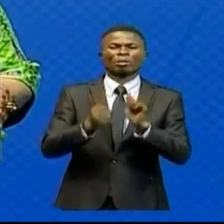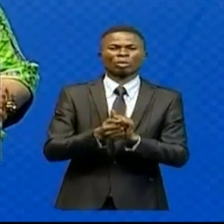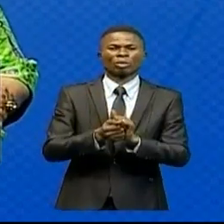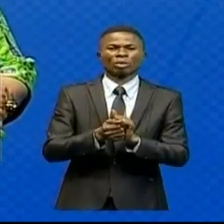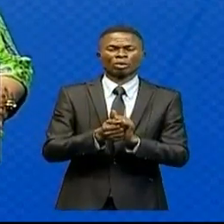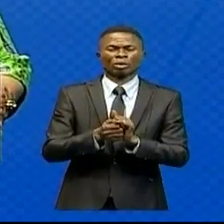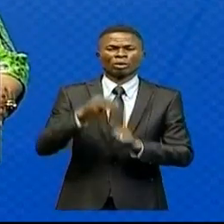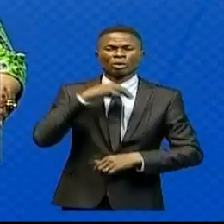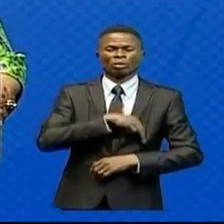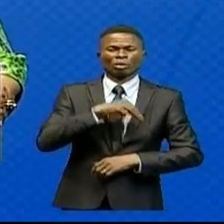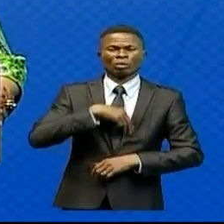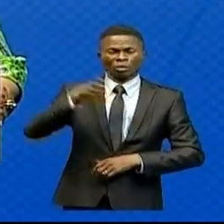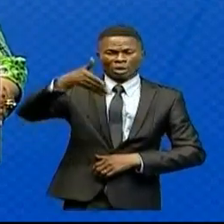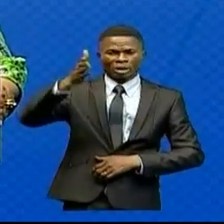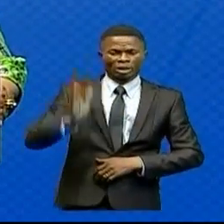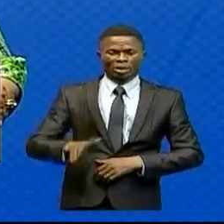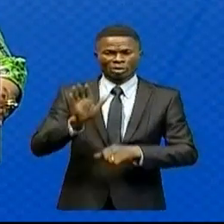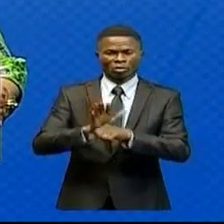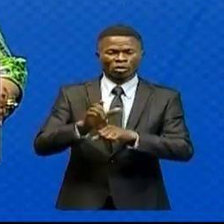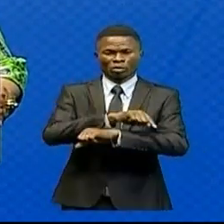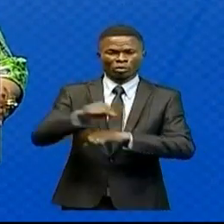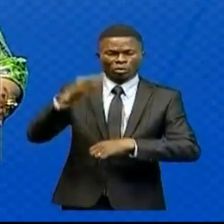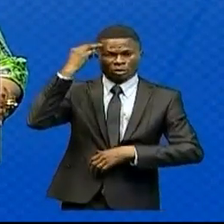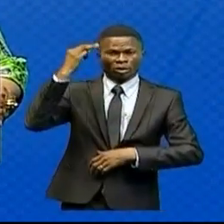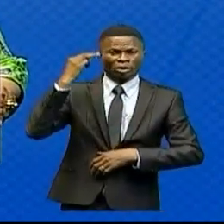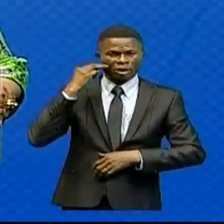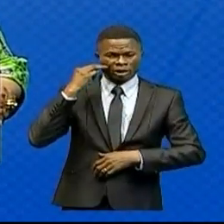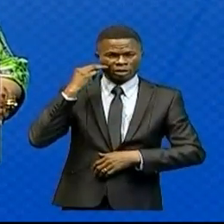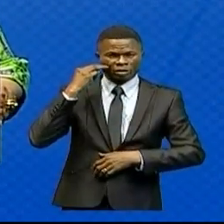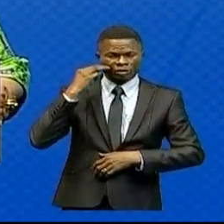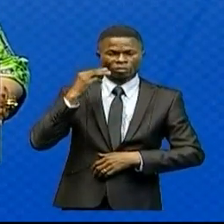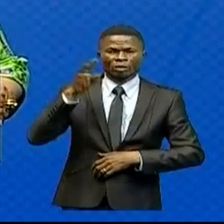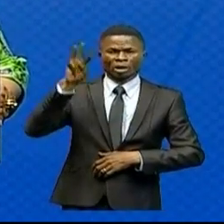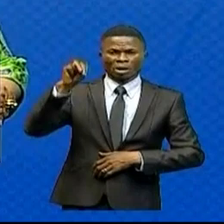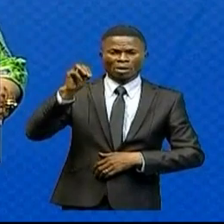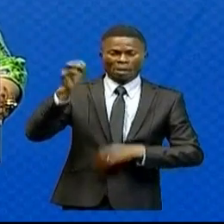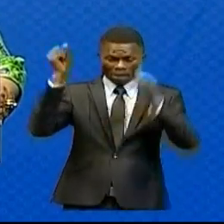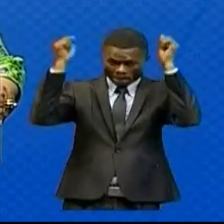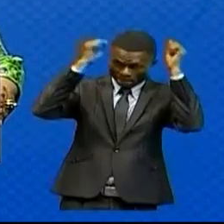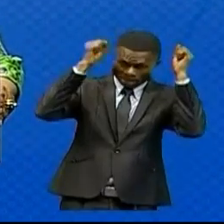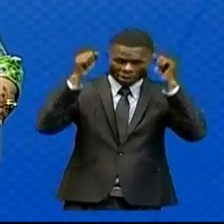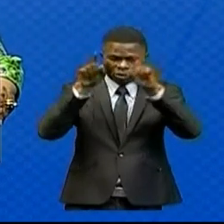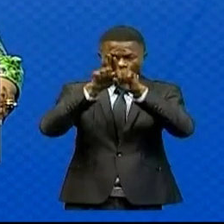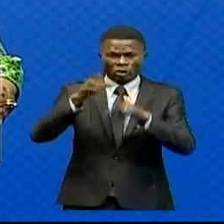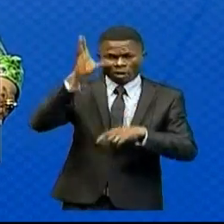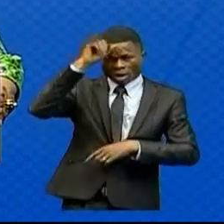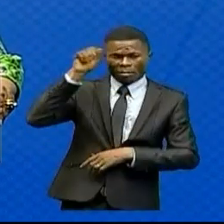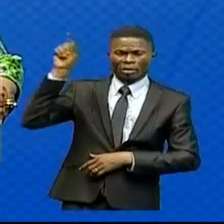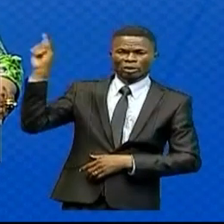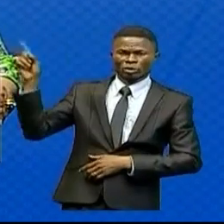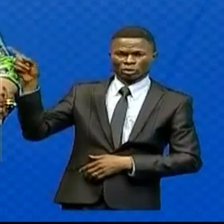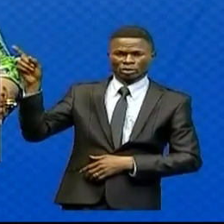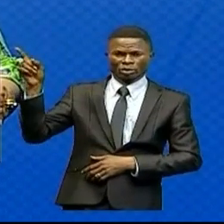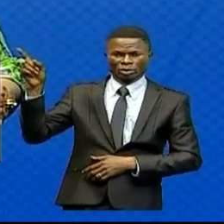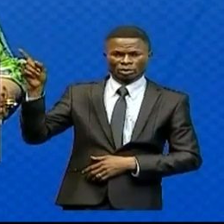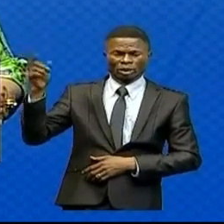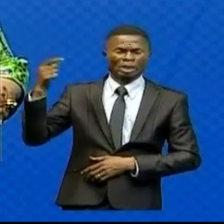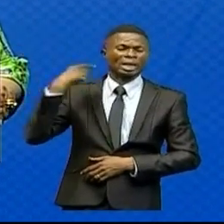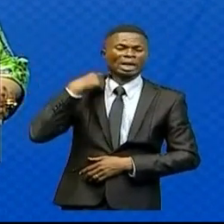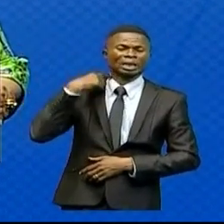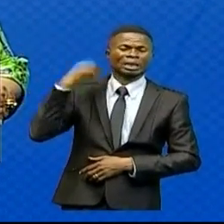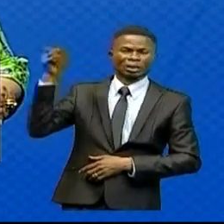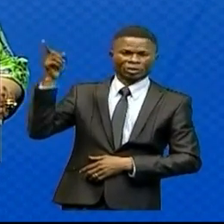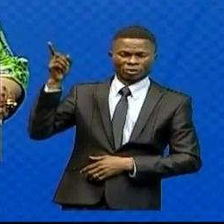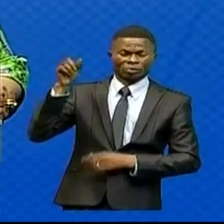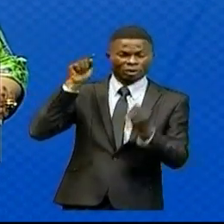la mission d'experts interministériels effectuée à Maloukou et à Bukanga-Lonzo. Il a eu pour objectif,